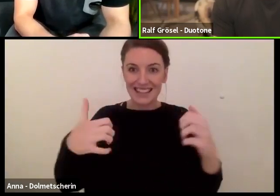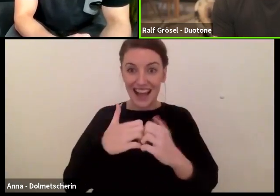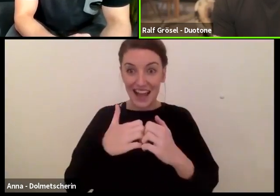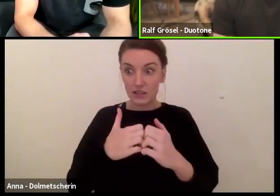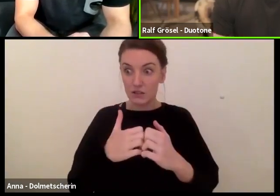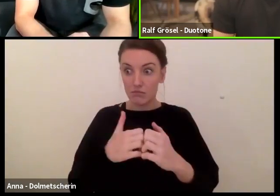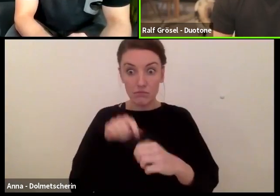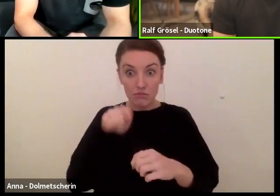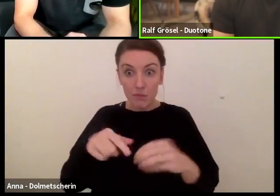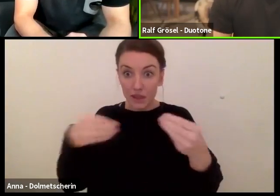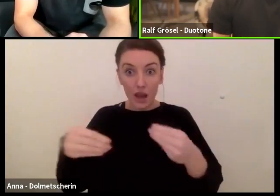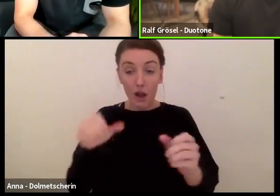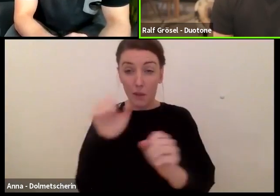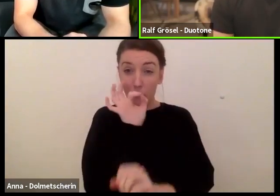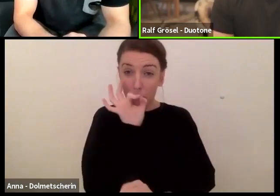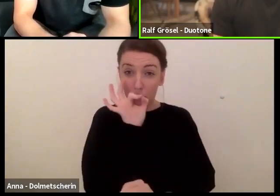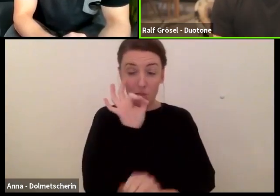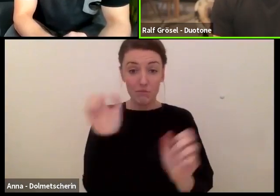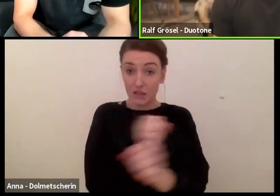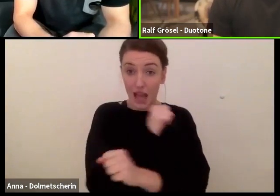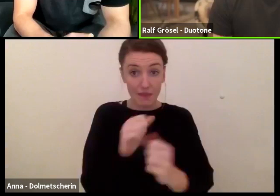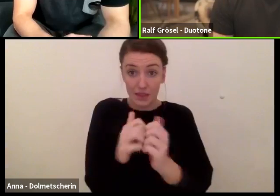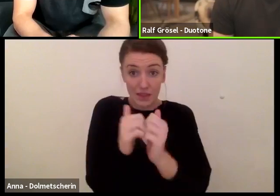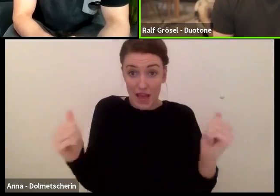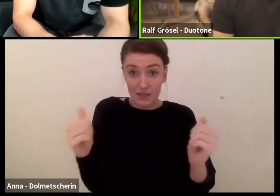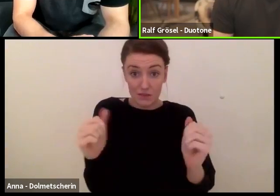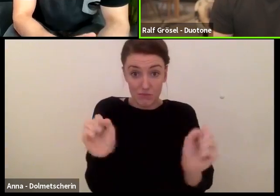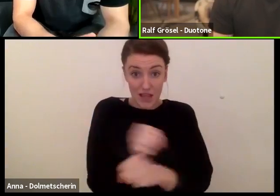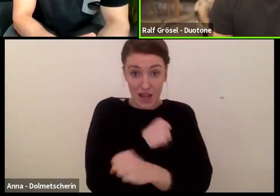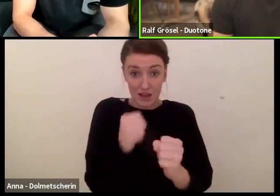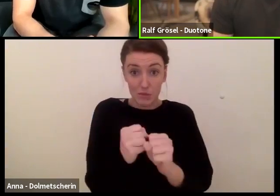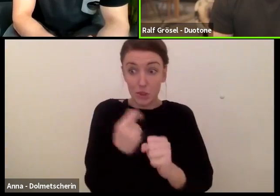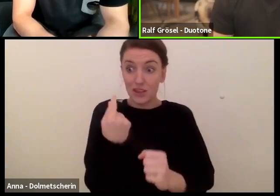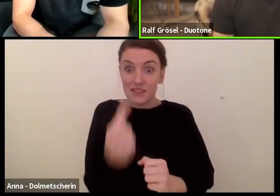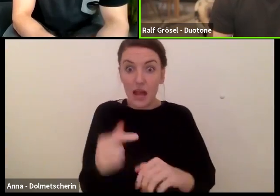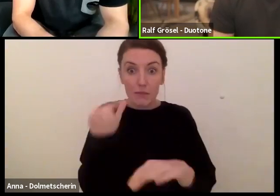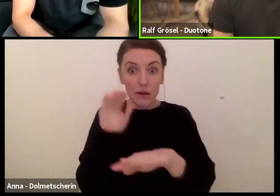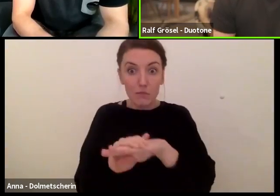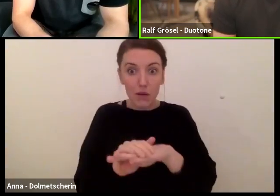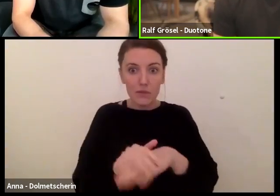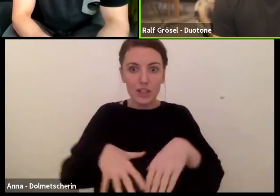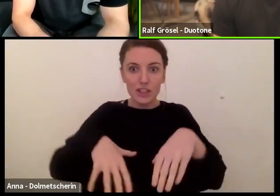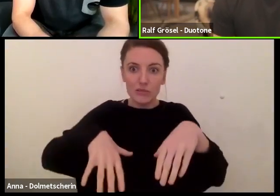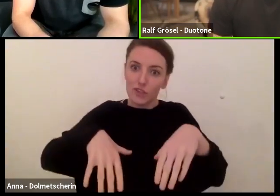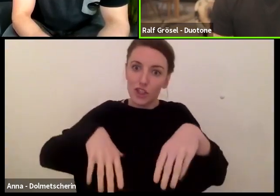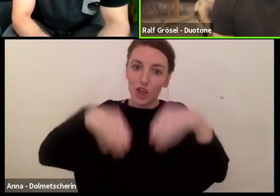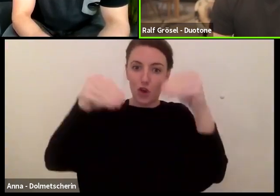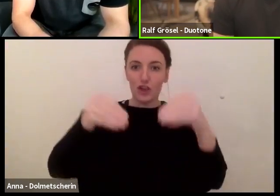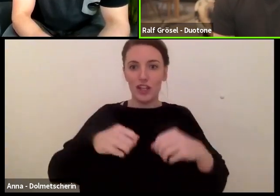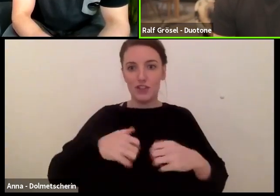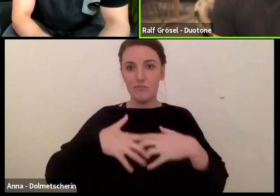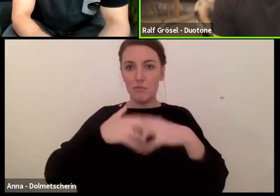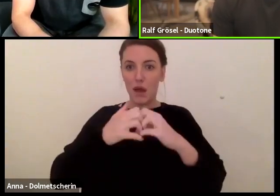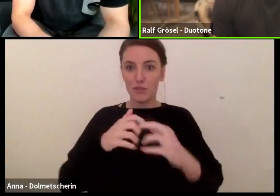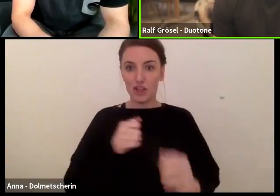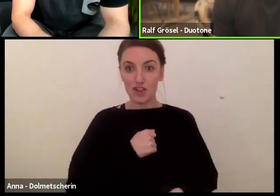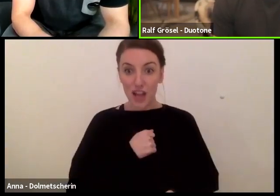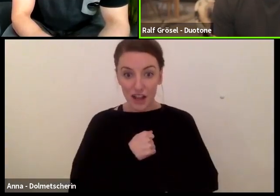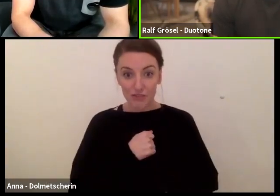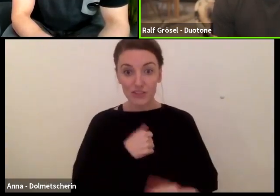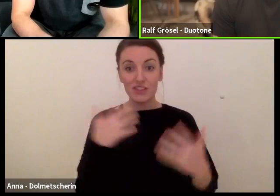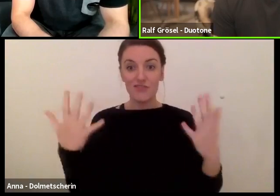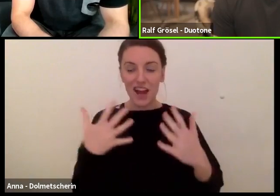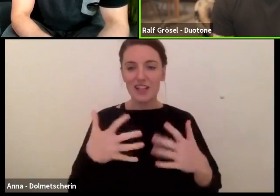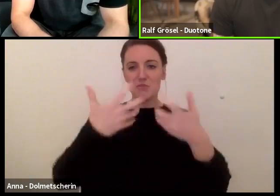Das heißt also, sie haben halt etwas gebaut aufgrund einer Grundlage, wo wir gesagt haben, jetzt seid einfach mal frei, seid mal